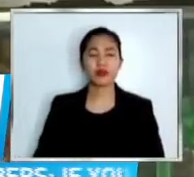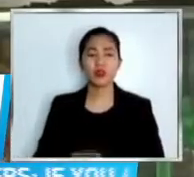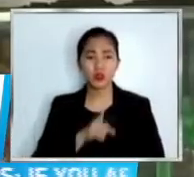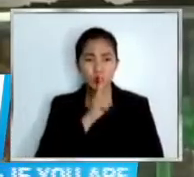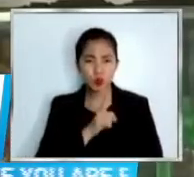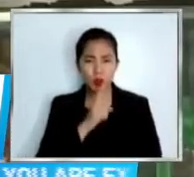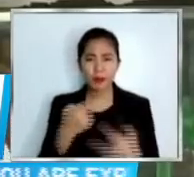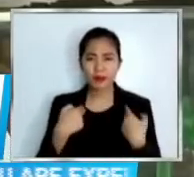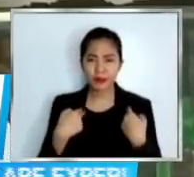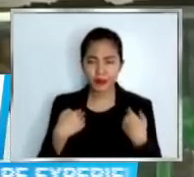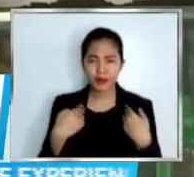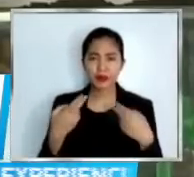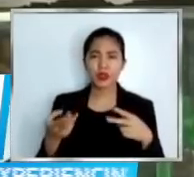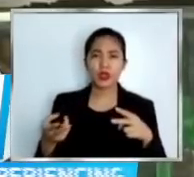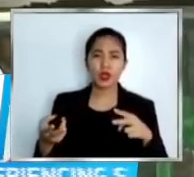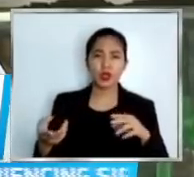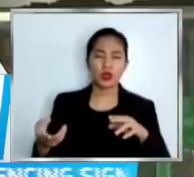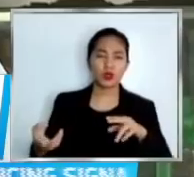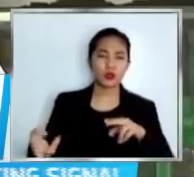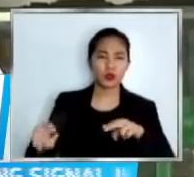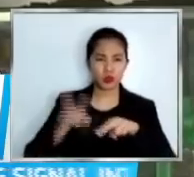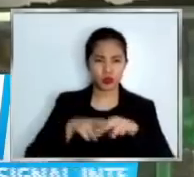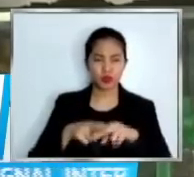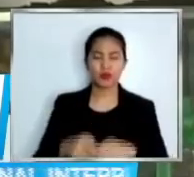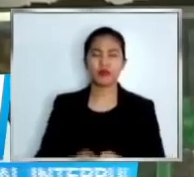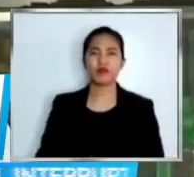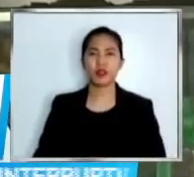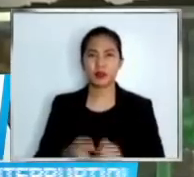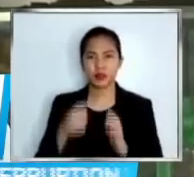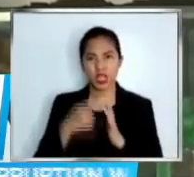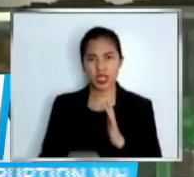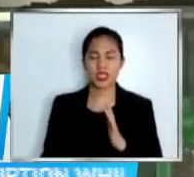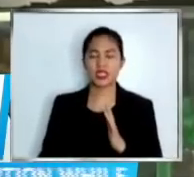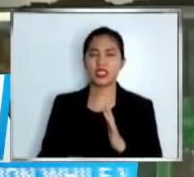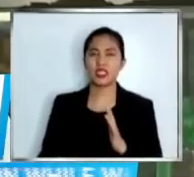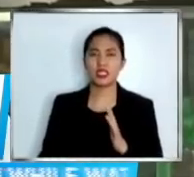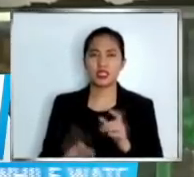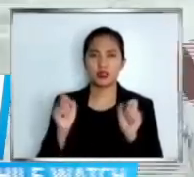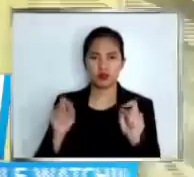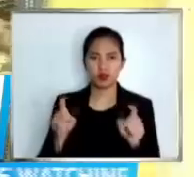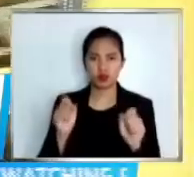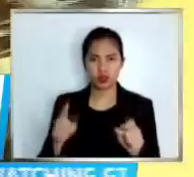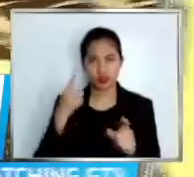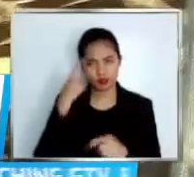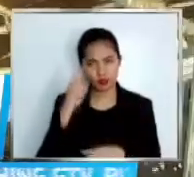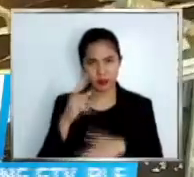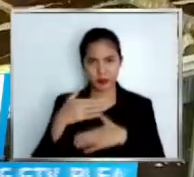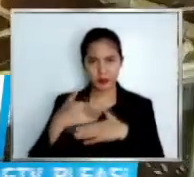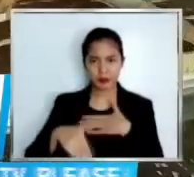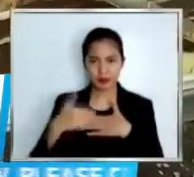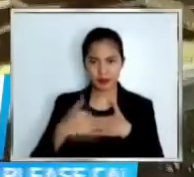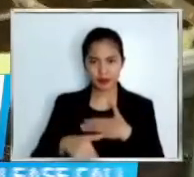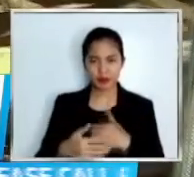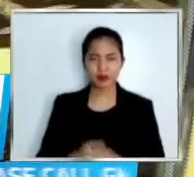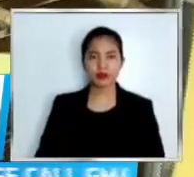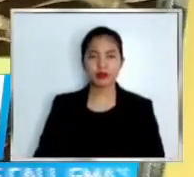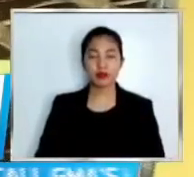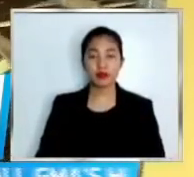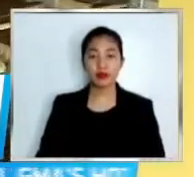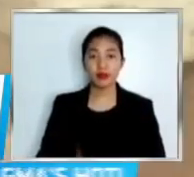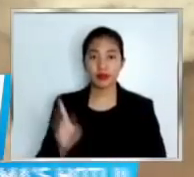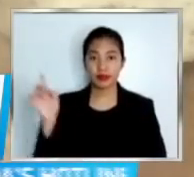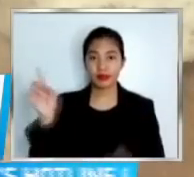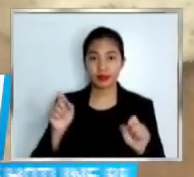o tataas o nakataas na ang presyo ng produktong tinapay. Sa bakery na ito sa Quezon City,